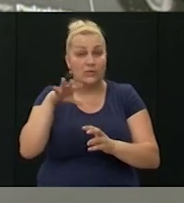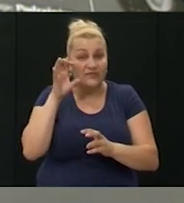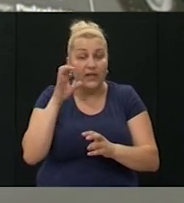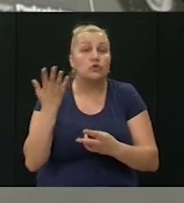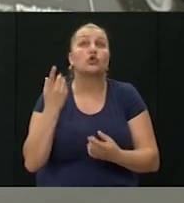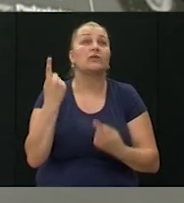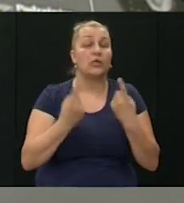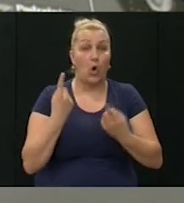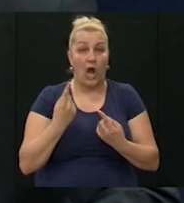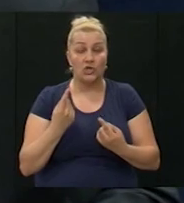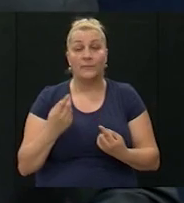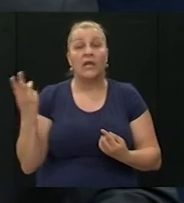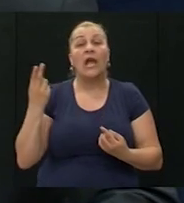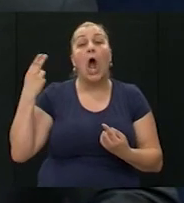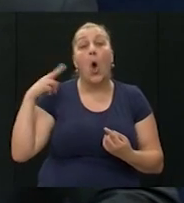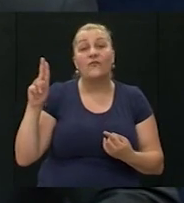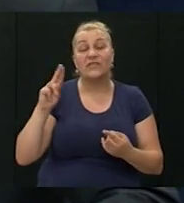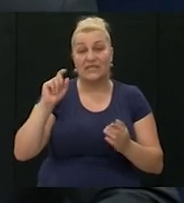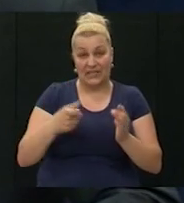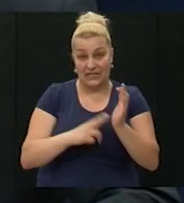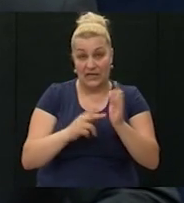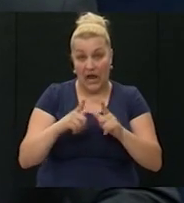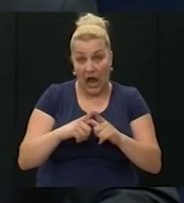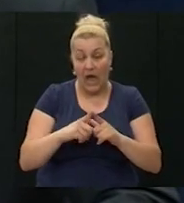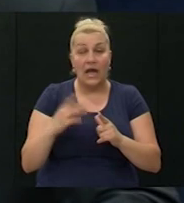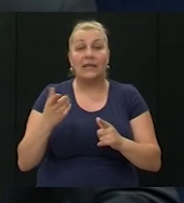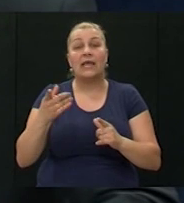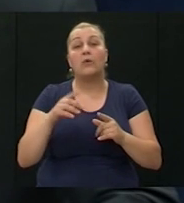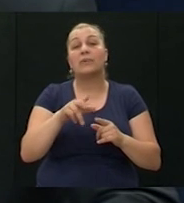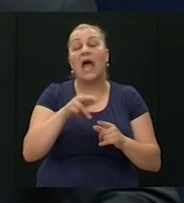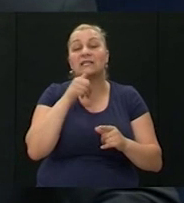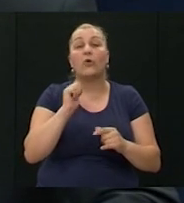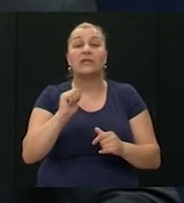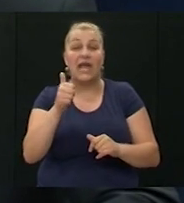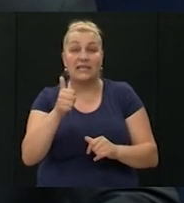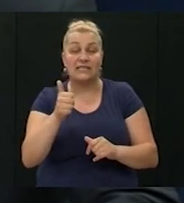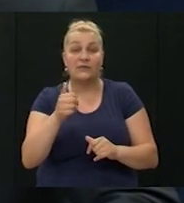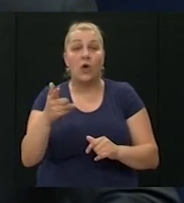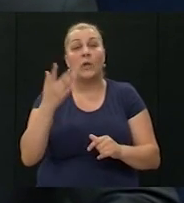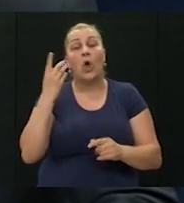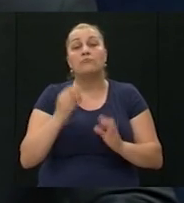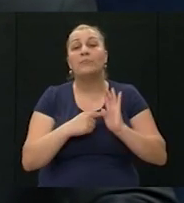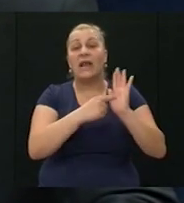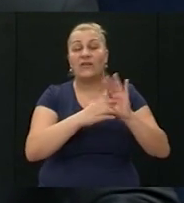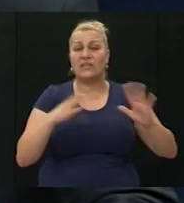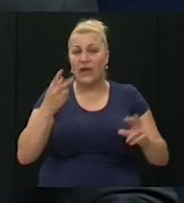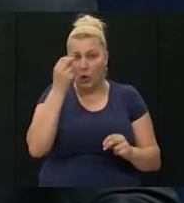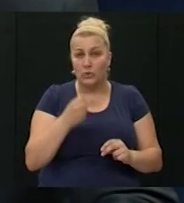bilo shvatiti što se događa. Jeste li pa kao oficir Jugoslavijske narodne armije u kojoj se Brast vjedinstvo često koristilo kao paravan za veliko srbstvo,